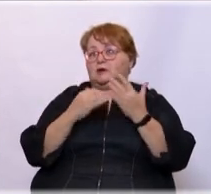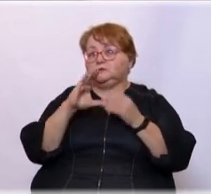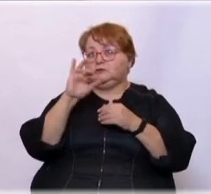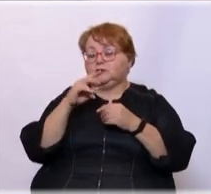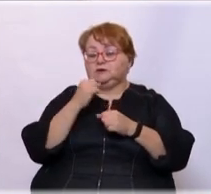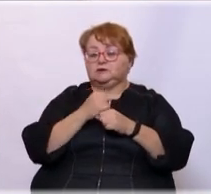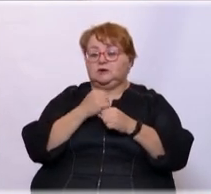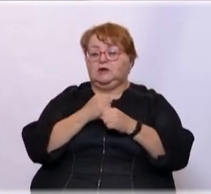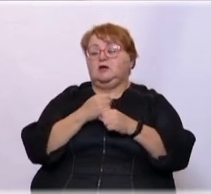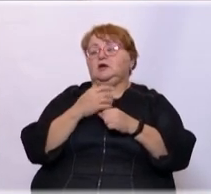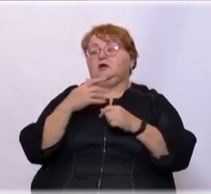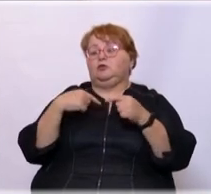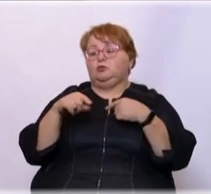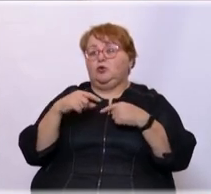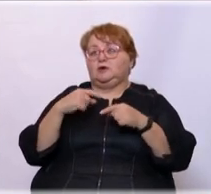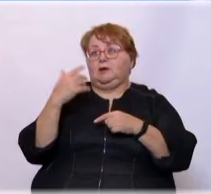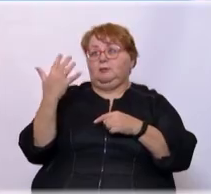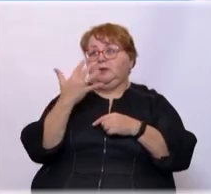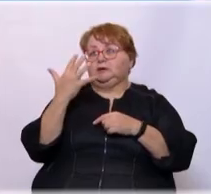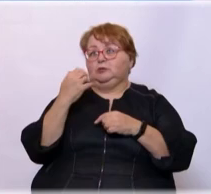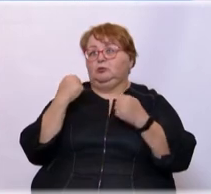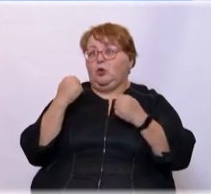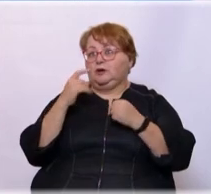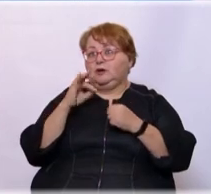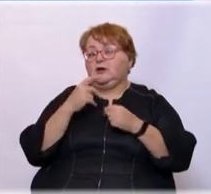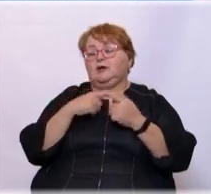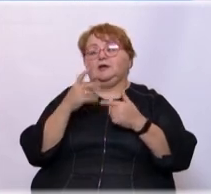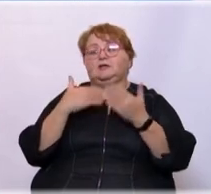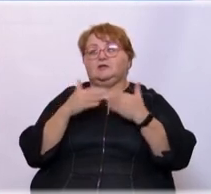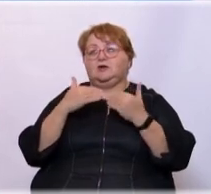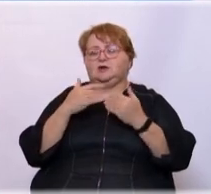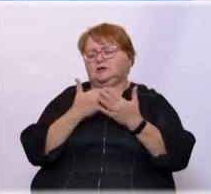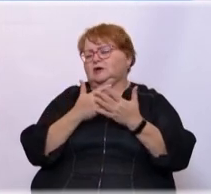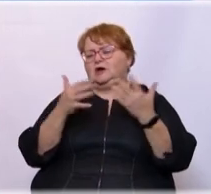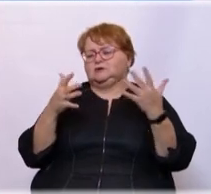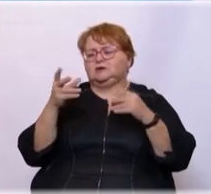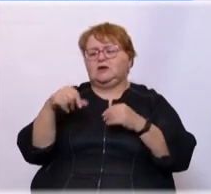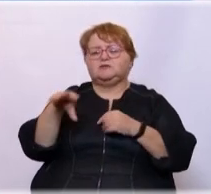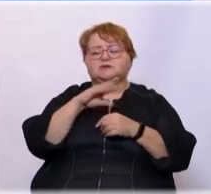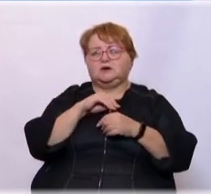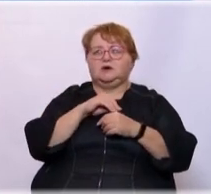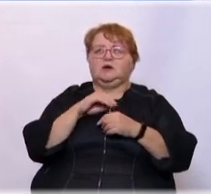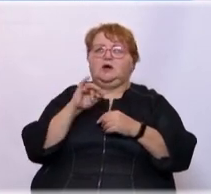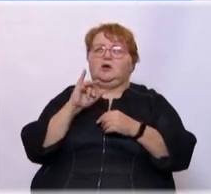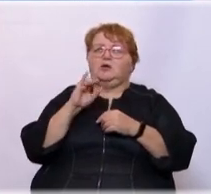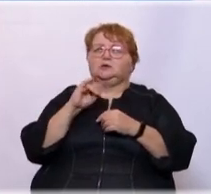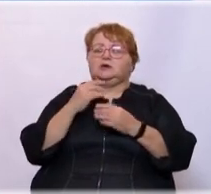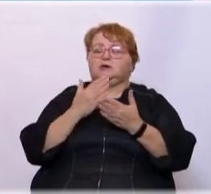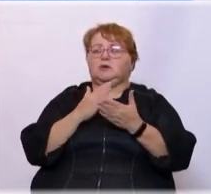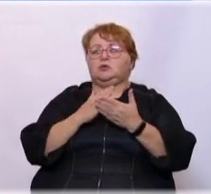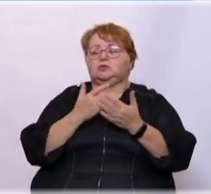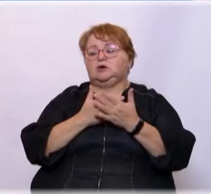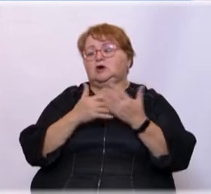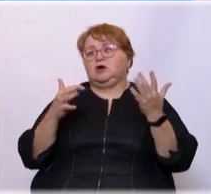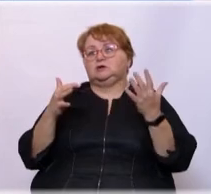сделали футбольное пятиборье. Значит, инвалиды и вообще люди разные для всех когда, Они ведь имеют разное